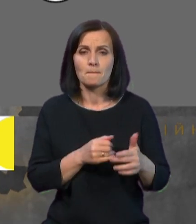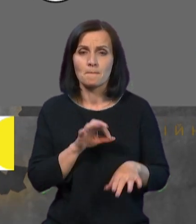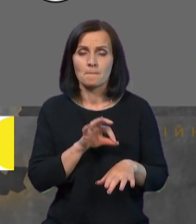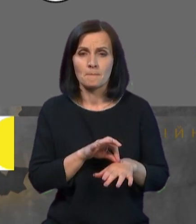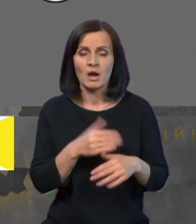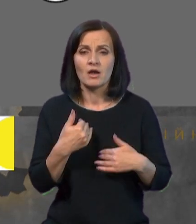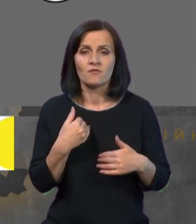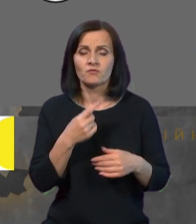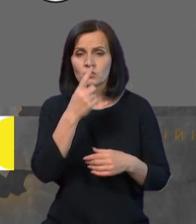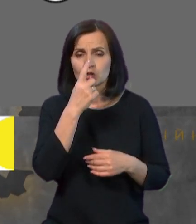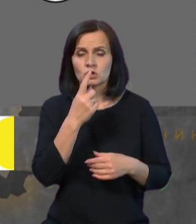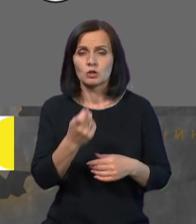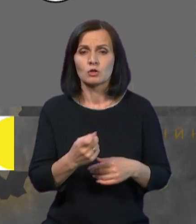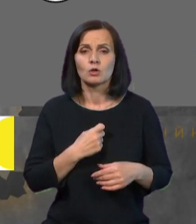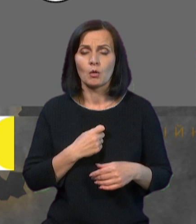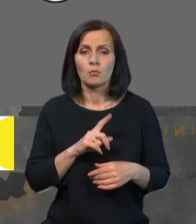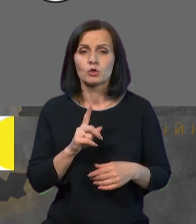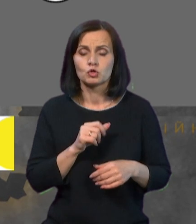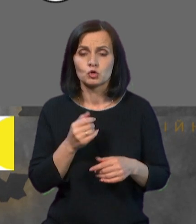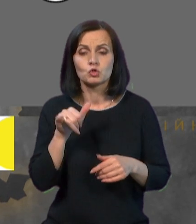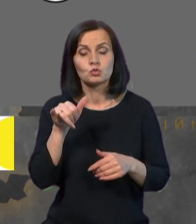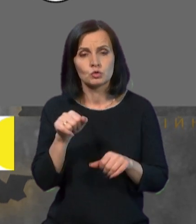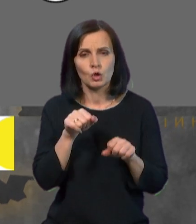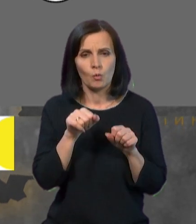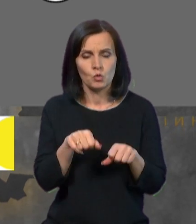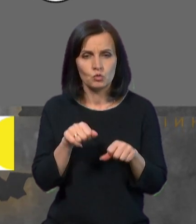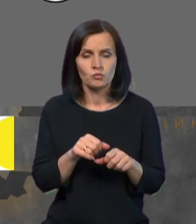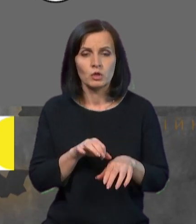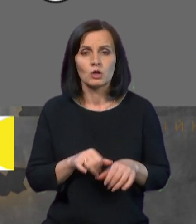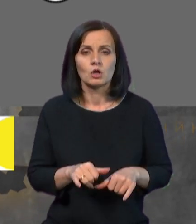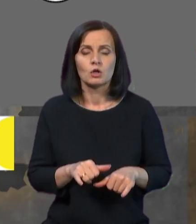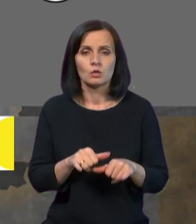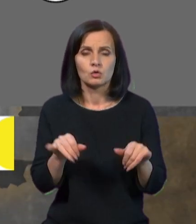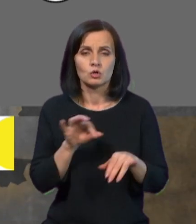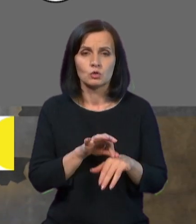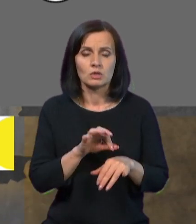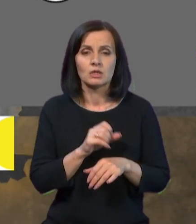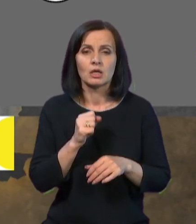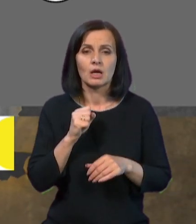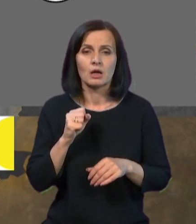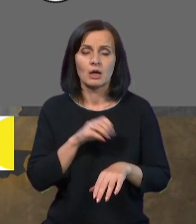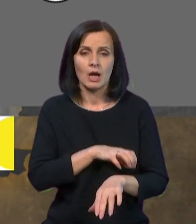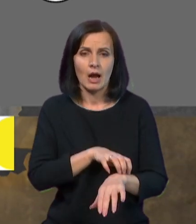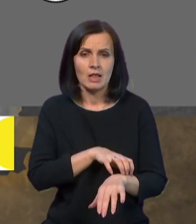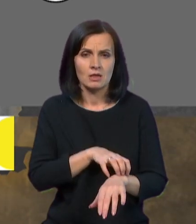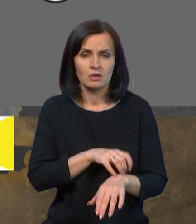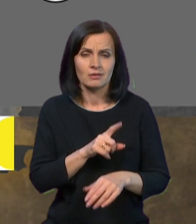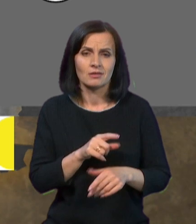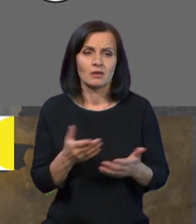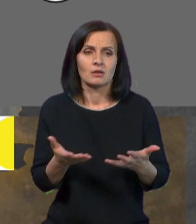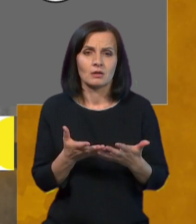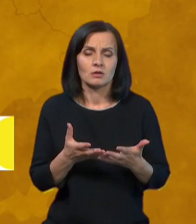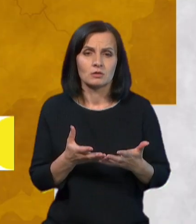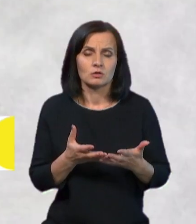вже попередити, що в неї можливий розвиток хвороби, алергії на той чи інший чинник.